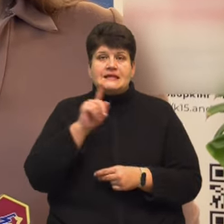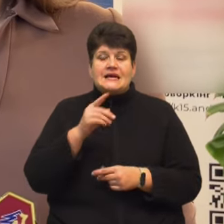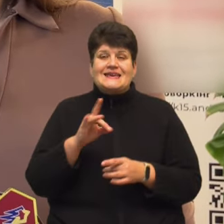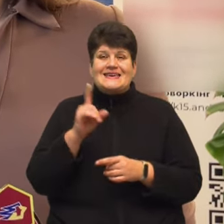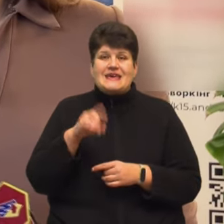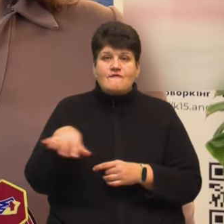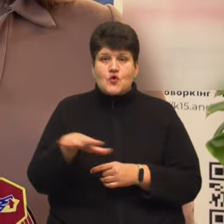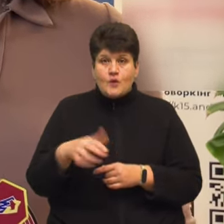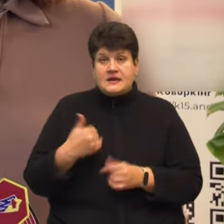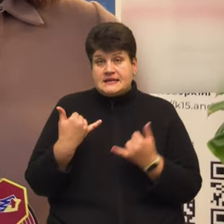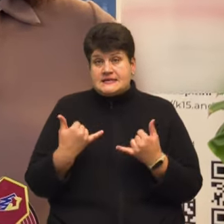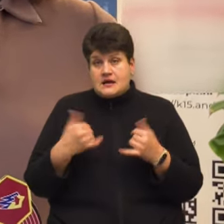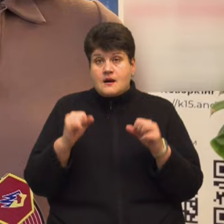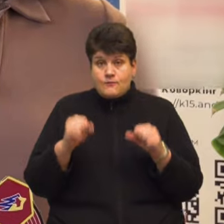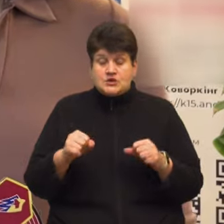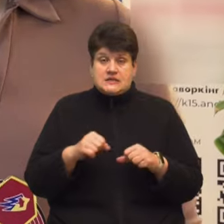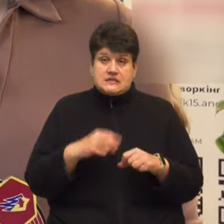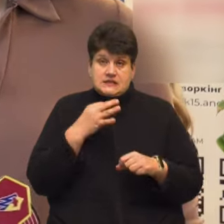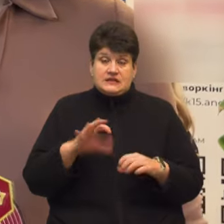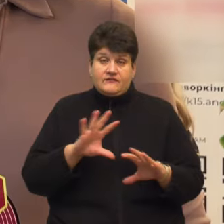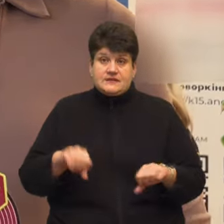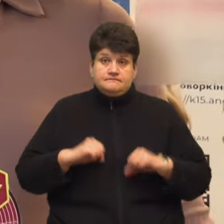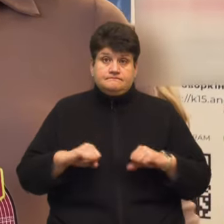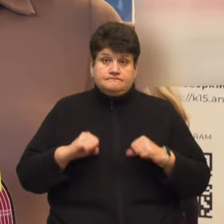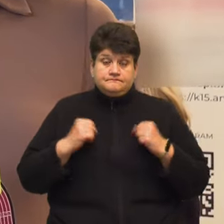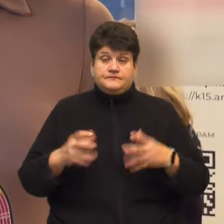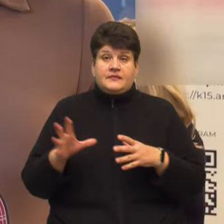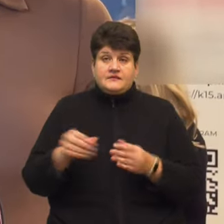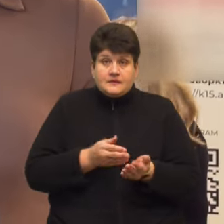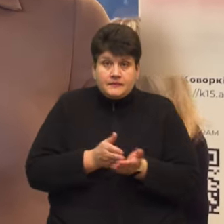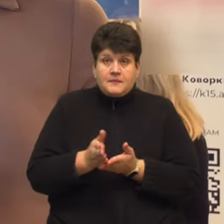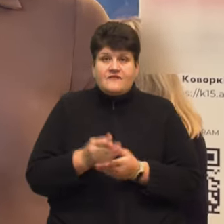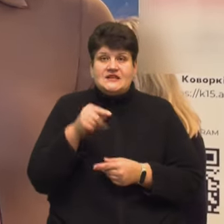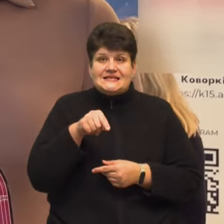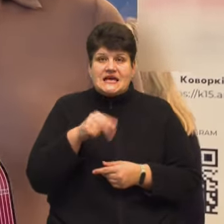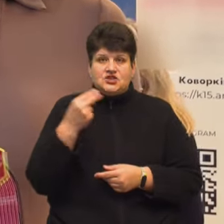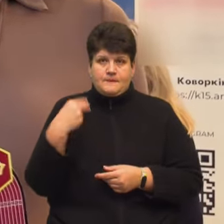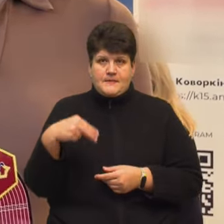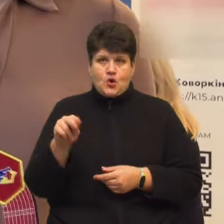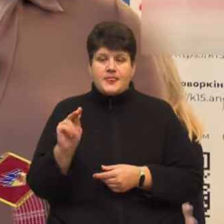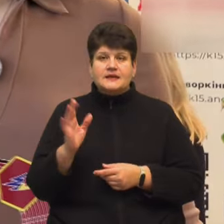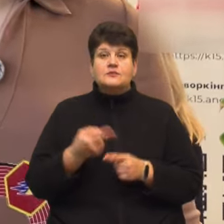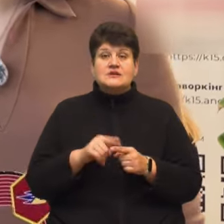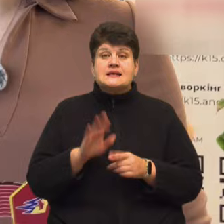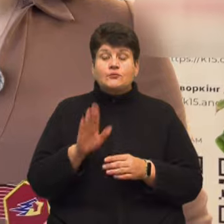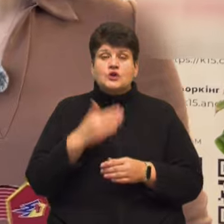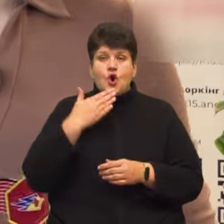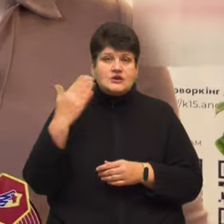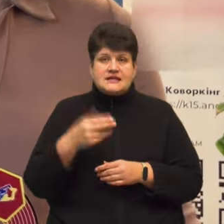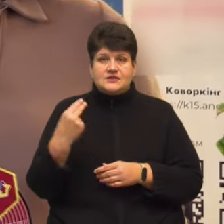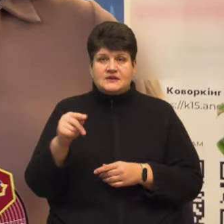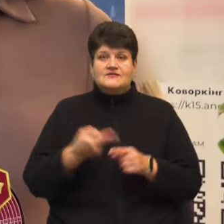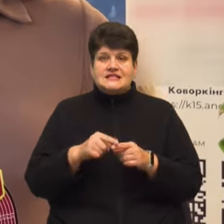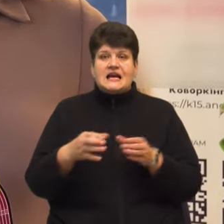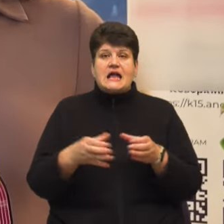зараз, можна сказати, всі засилля, вся робота направлена саме на цей чемпіонат, адже це буде останній чемпіонат в цієї вікової категорії, а